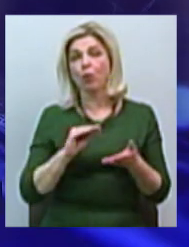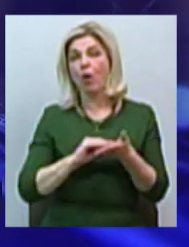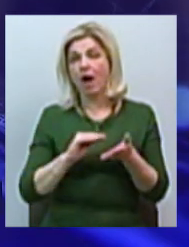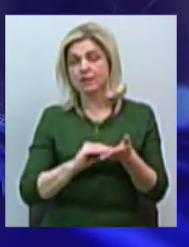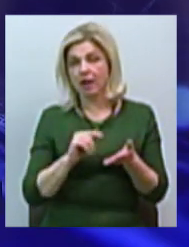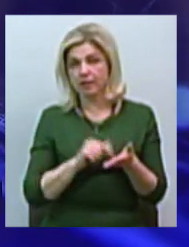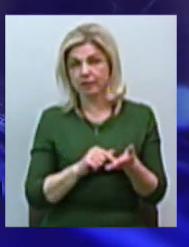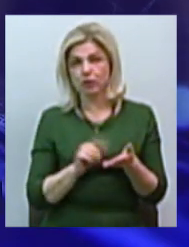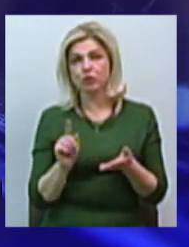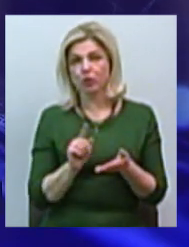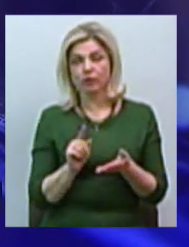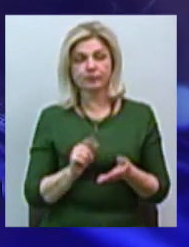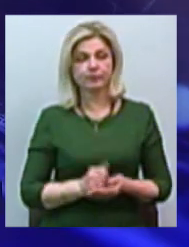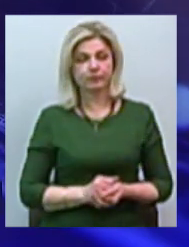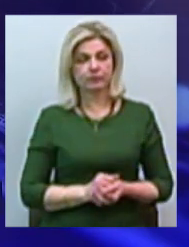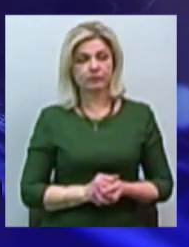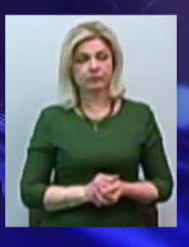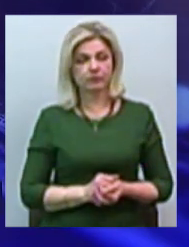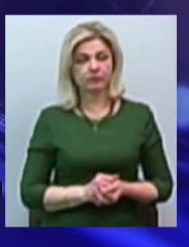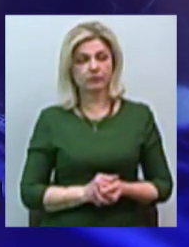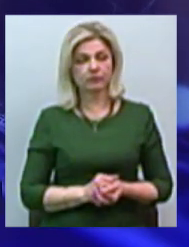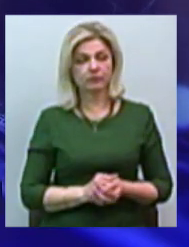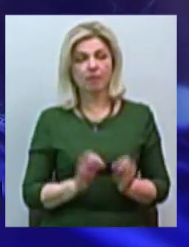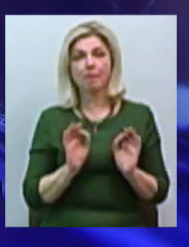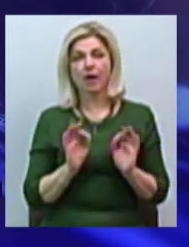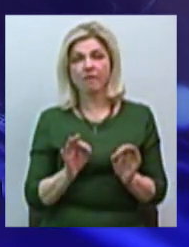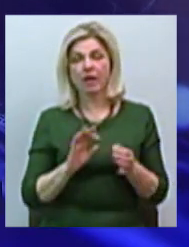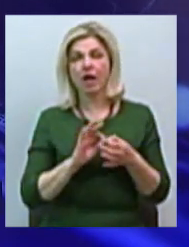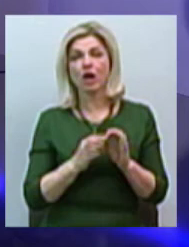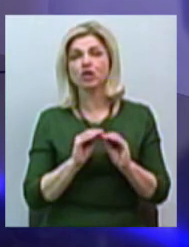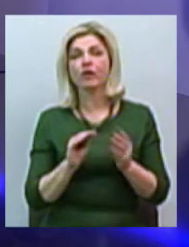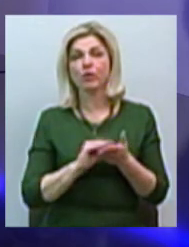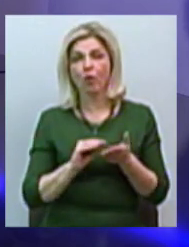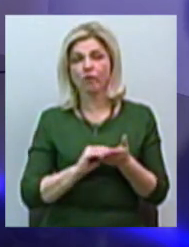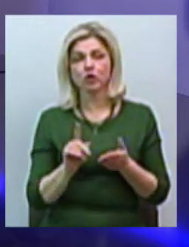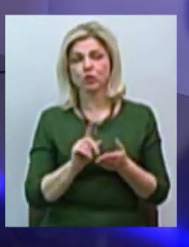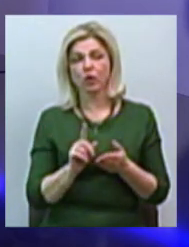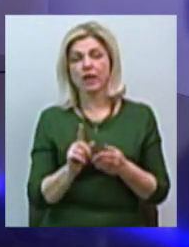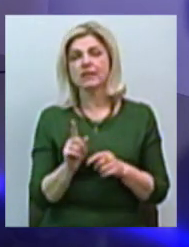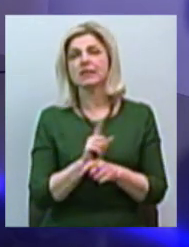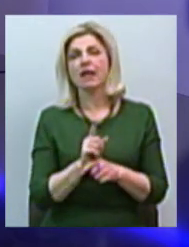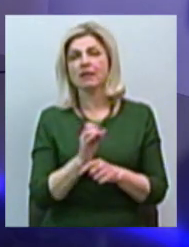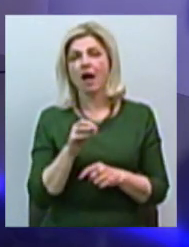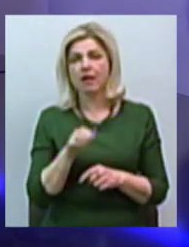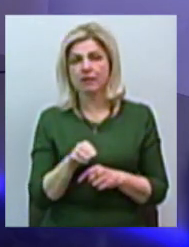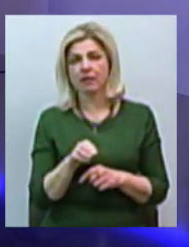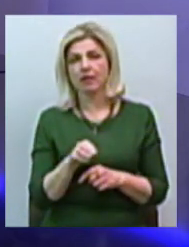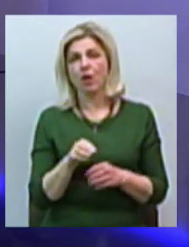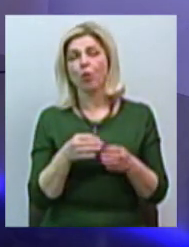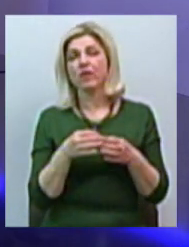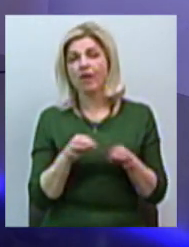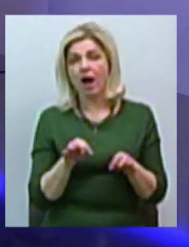воно правильно розшифровується, як уніфікація стандартів і